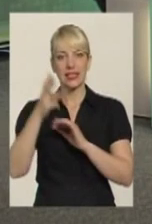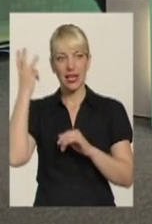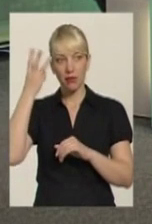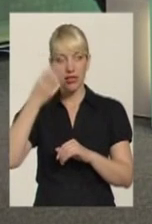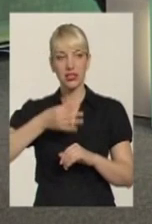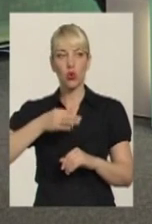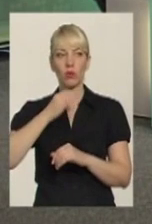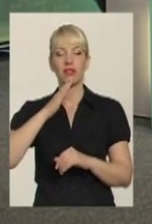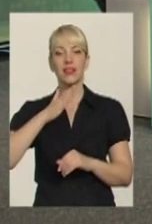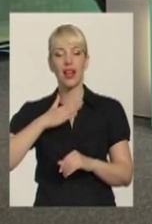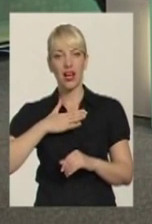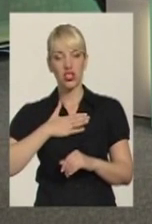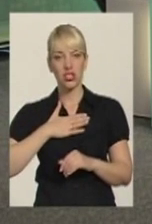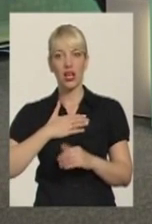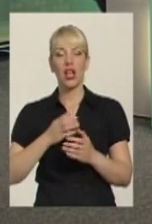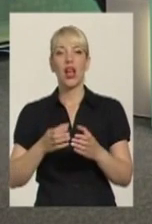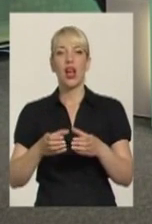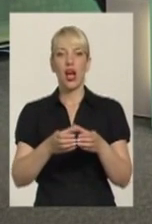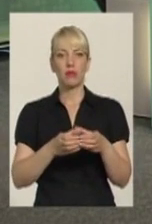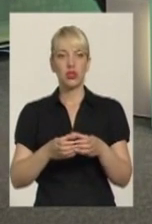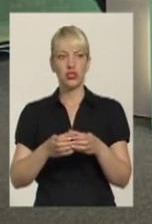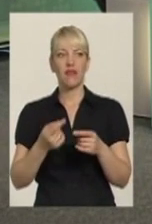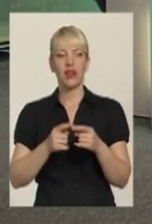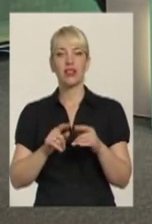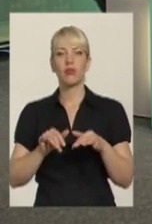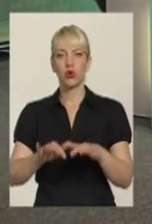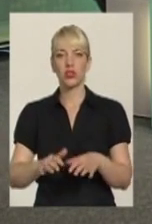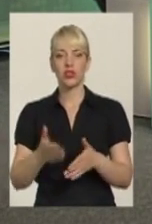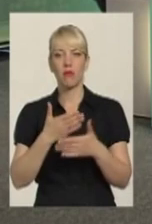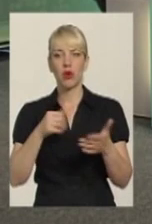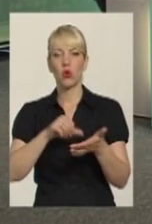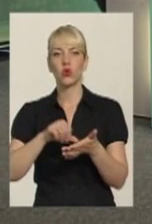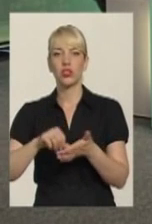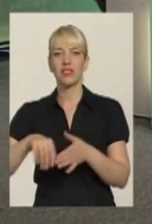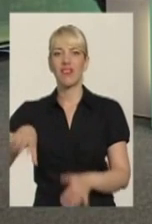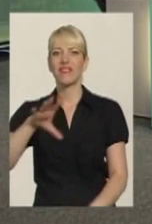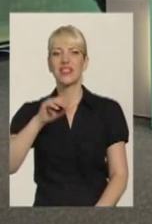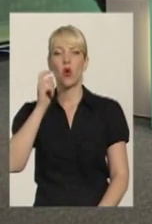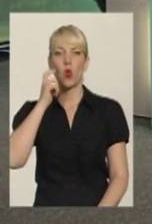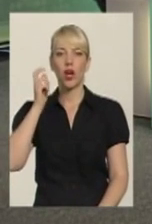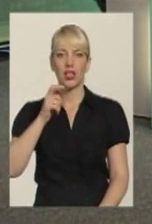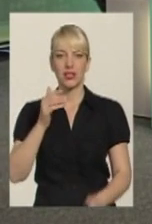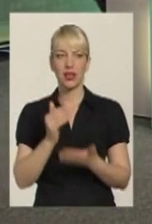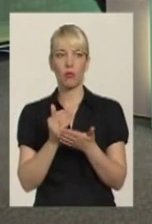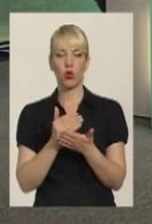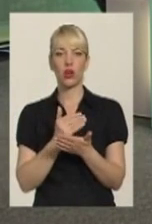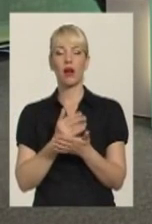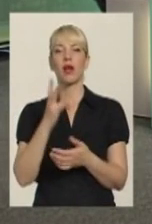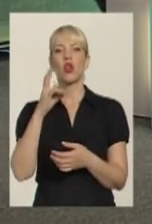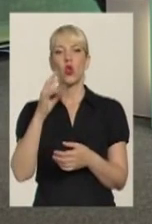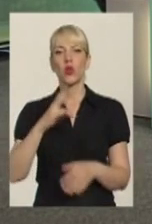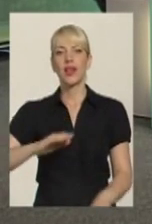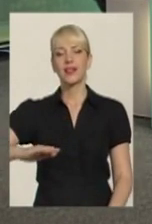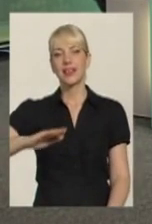нашої общини в цьому процесі, ми участвували во всіх всіукраїнських програмах, але на